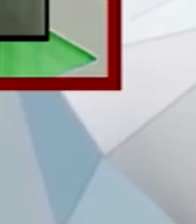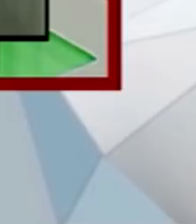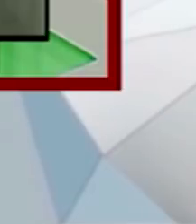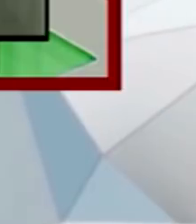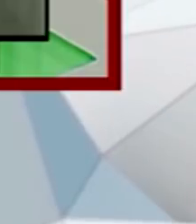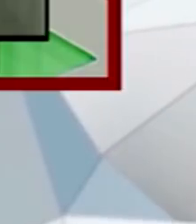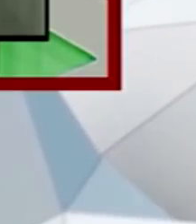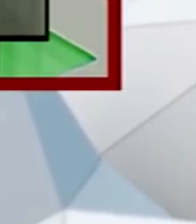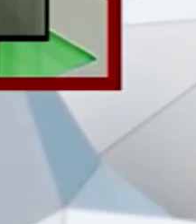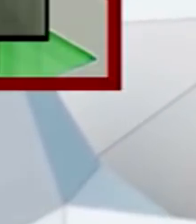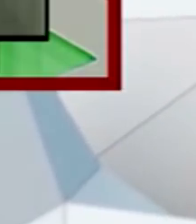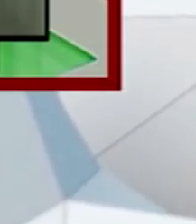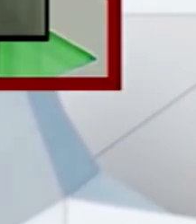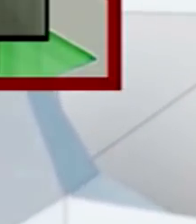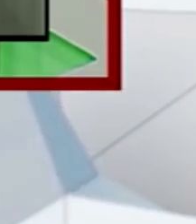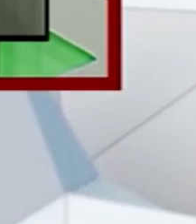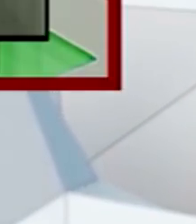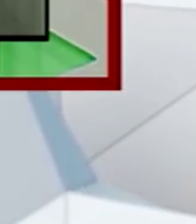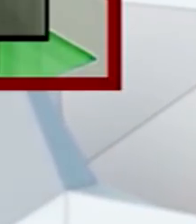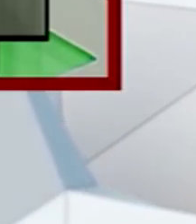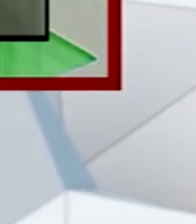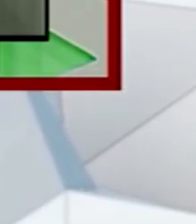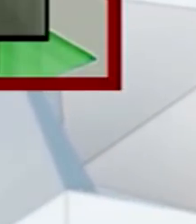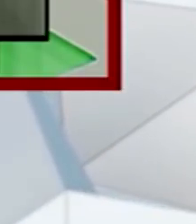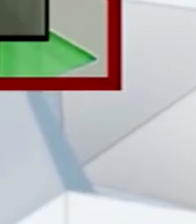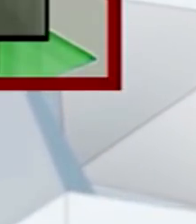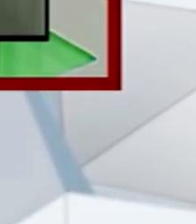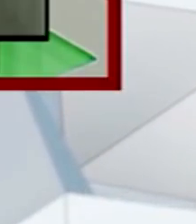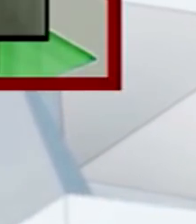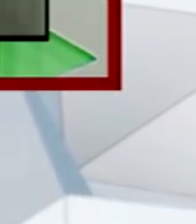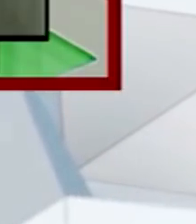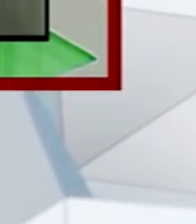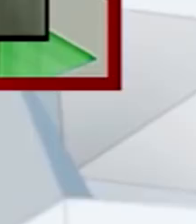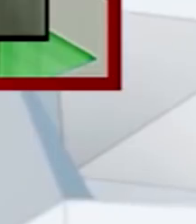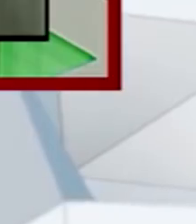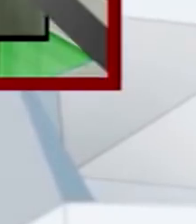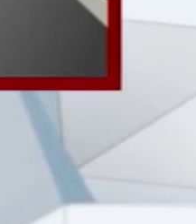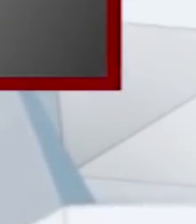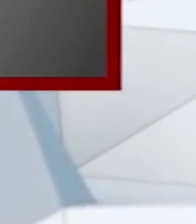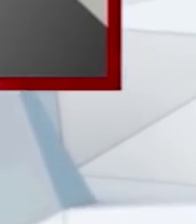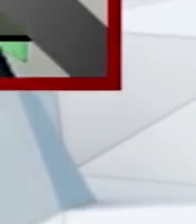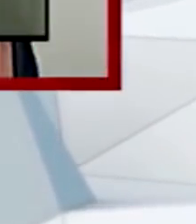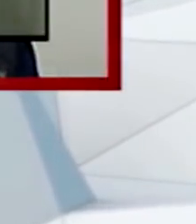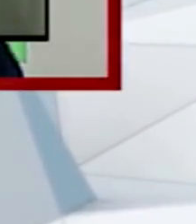тимови на СДСМ и на ВМРДПМН за тоа како треба да изгледа нешто што е чисто правна работа.